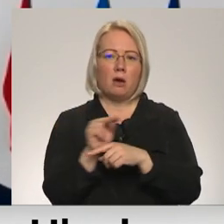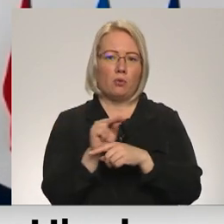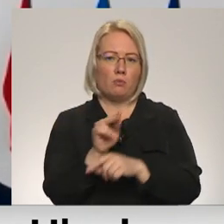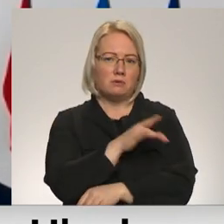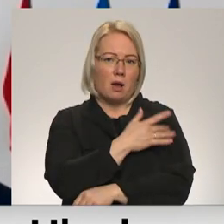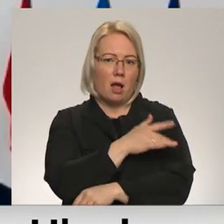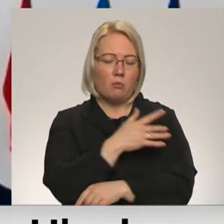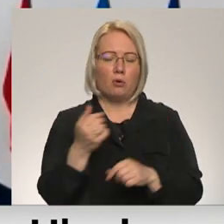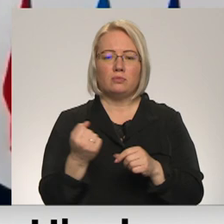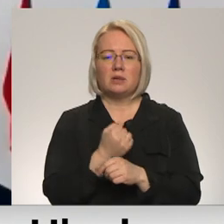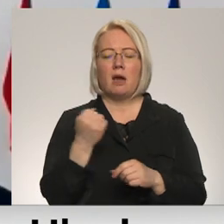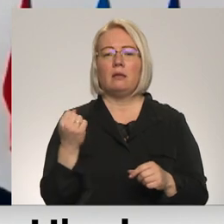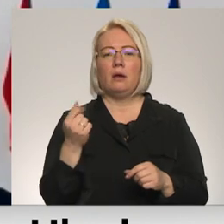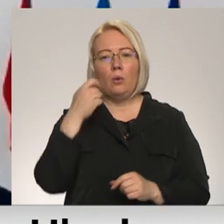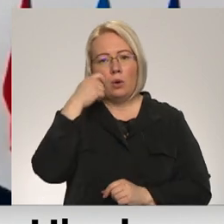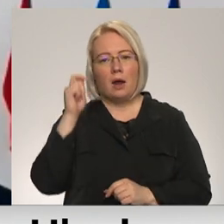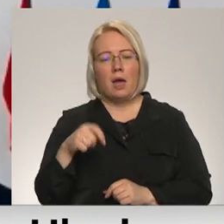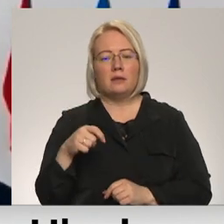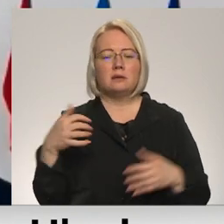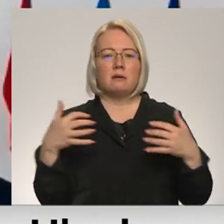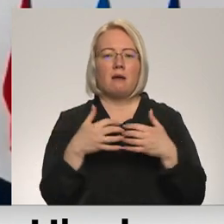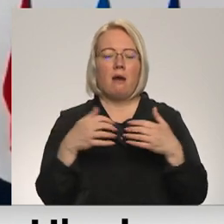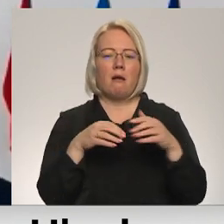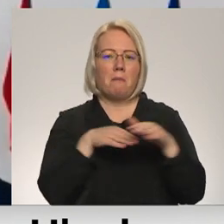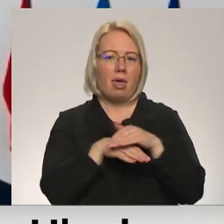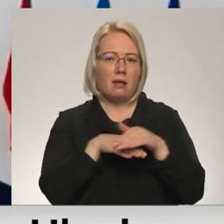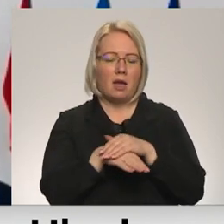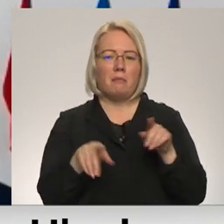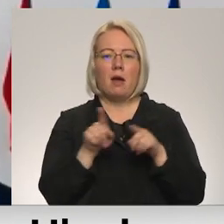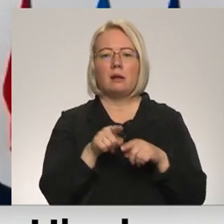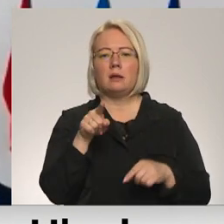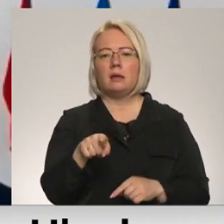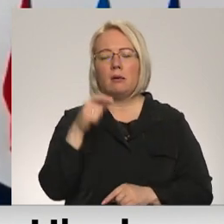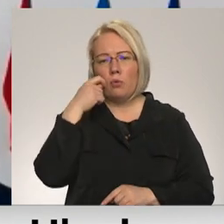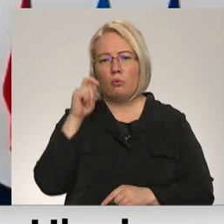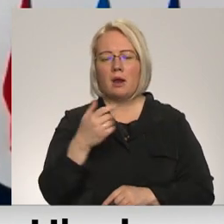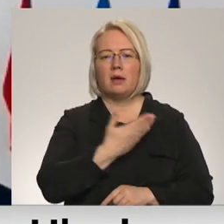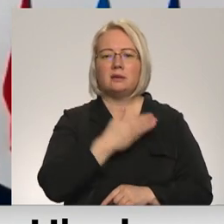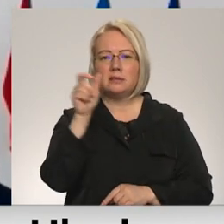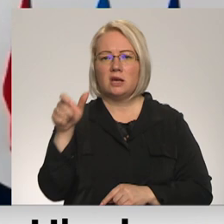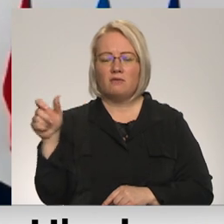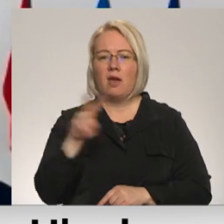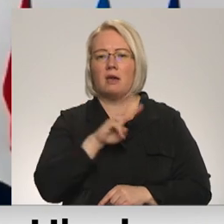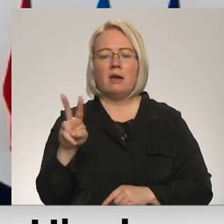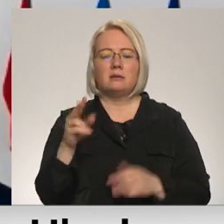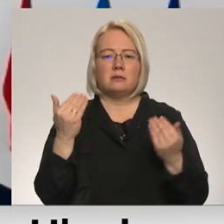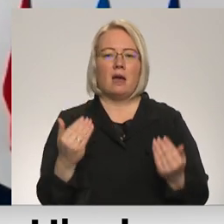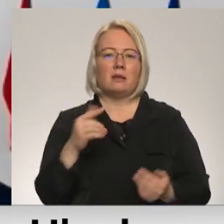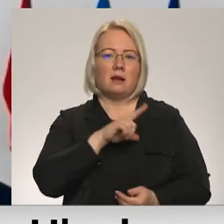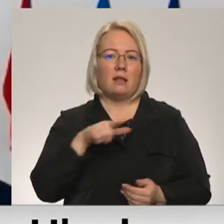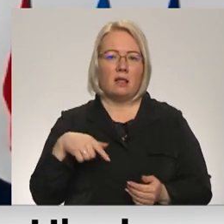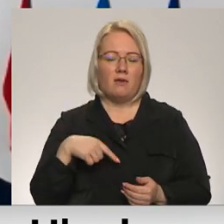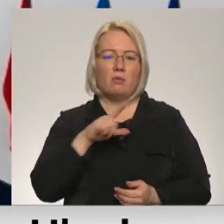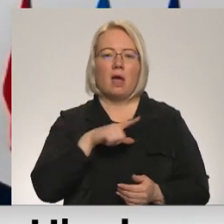pakalpojumus gan Ukrainas kara begļiem, gan tiem Ukrainas iedzīvotājiem, kuri šobrīd ir Latvijā, bija Latvijā karam